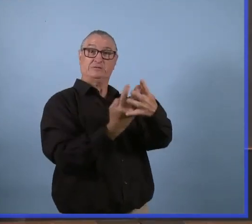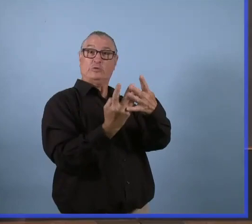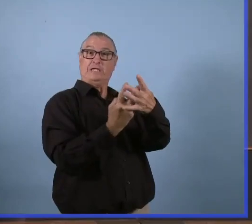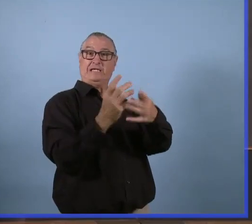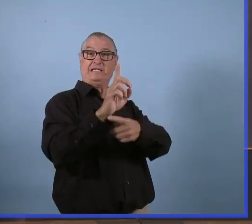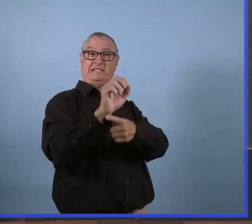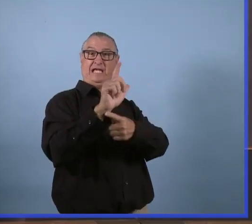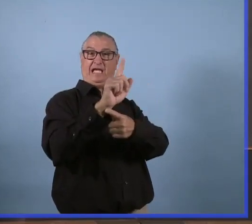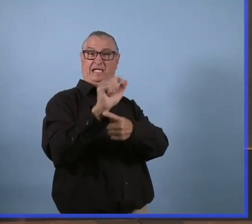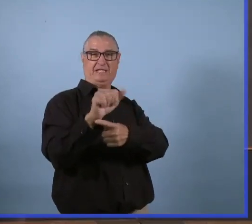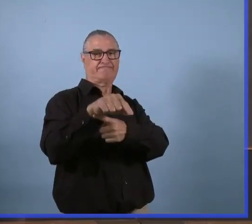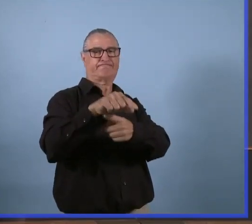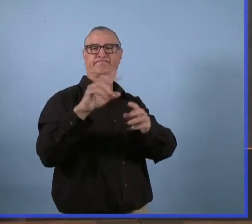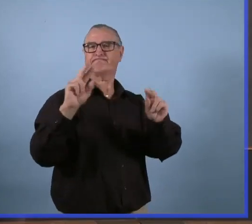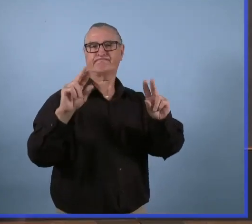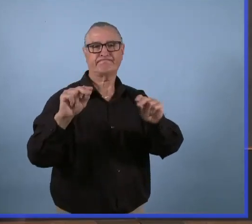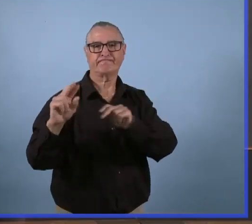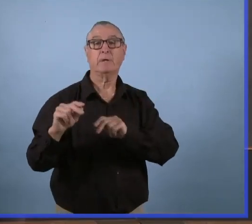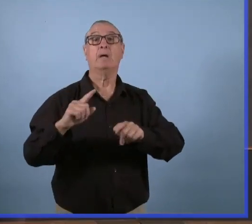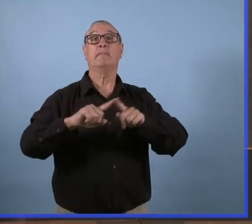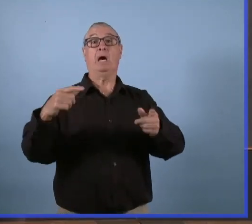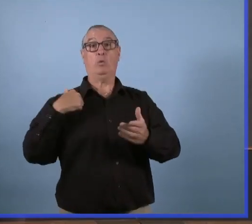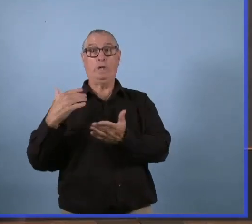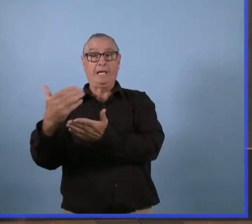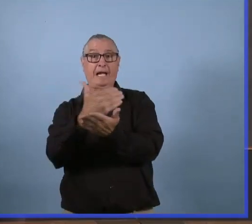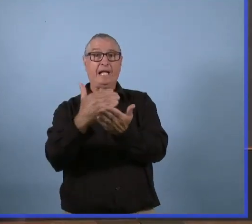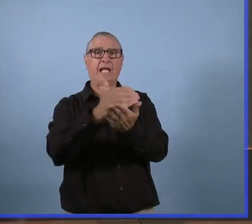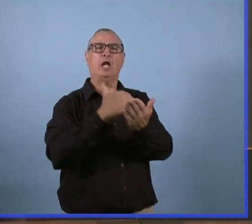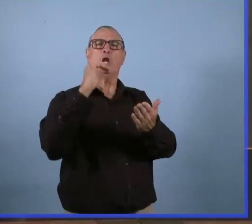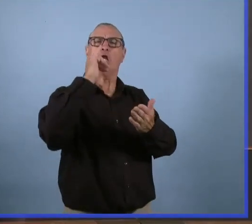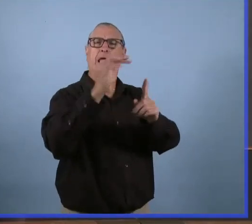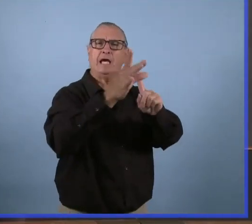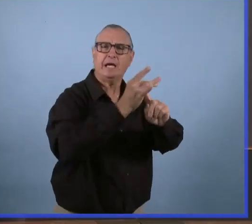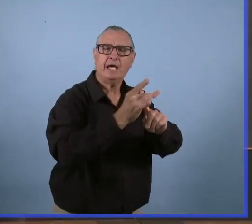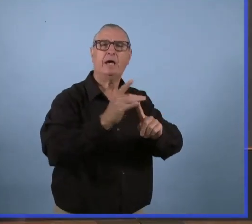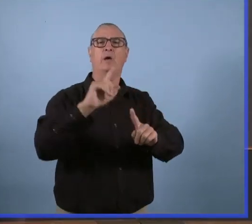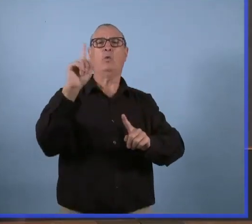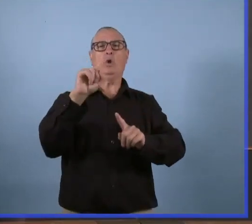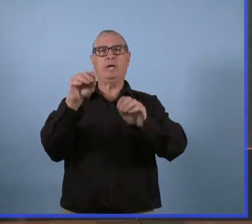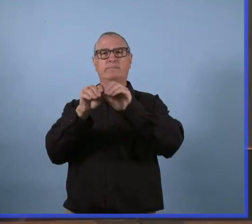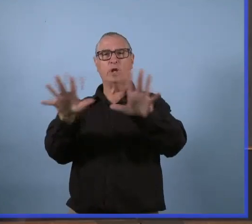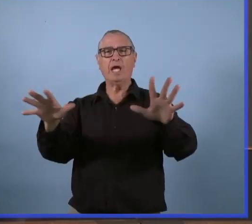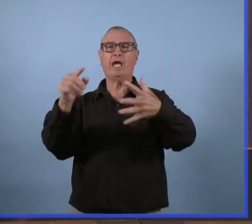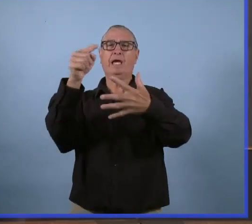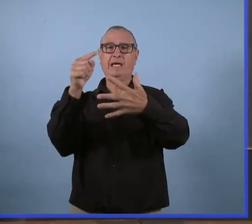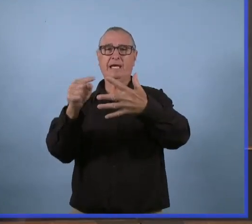On recueille ces renseignements, on recueille les événements de transmission et d'acquisition.